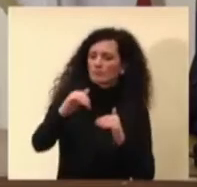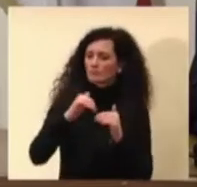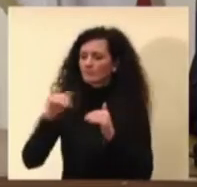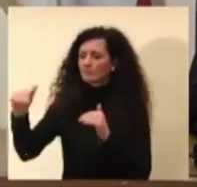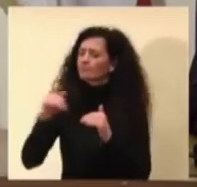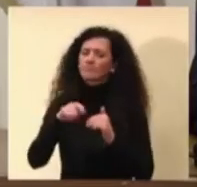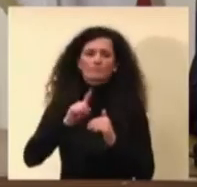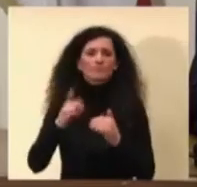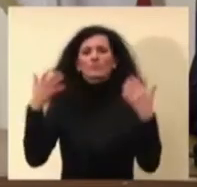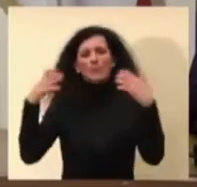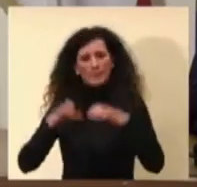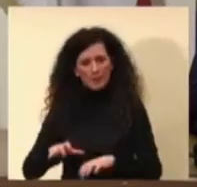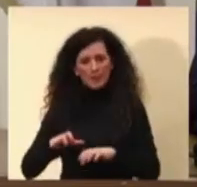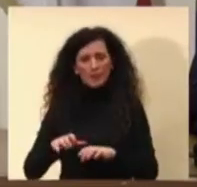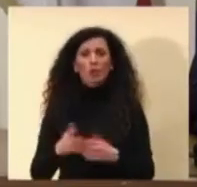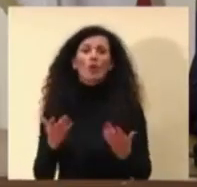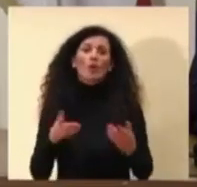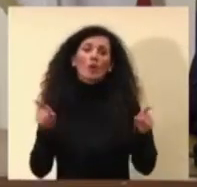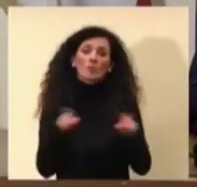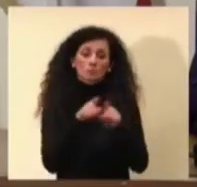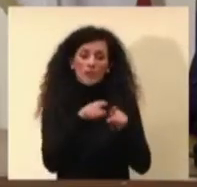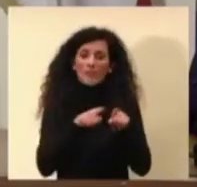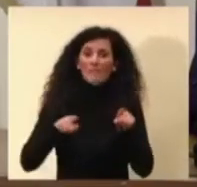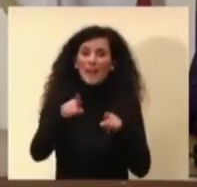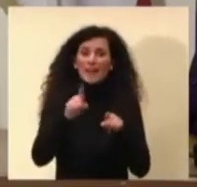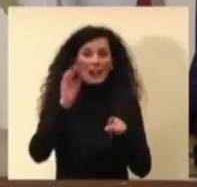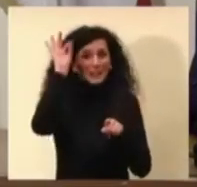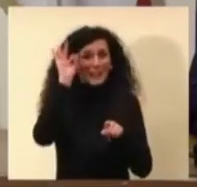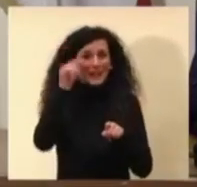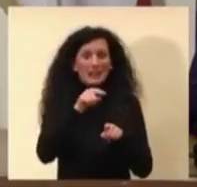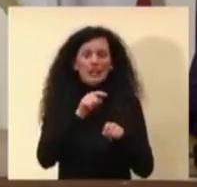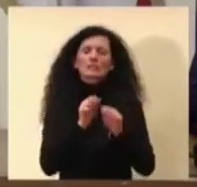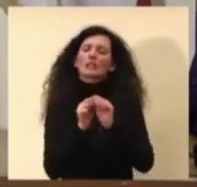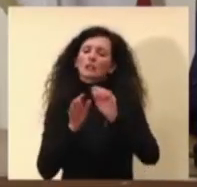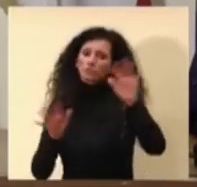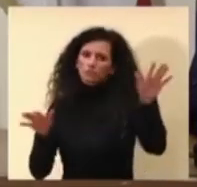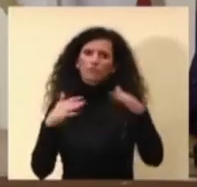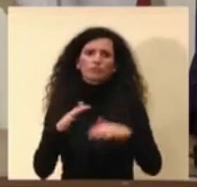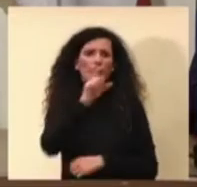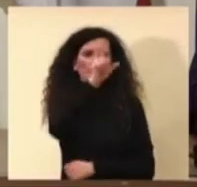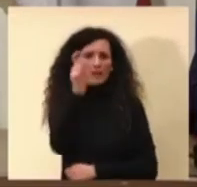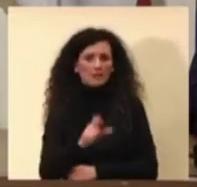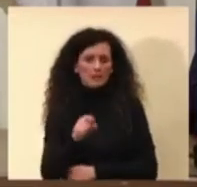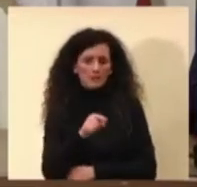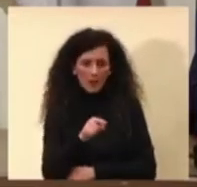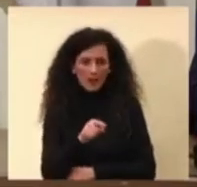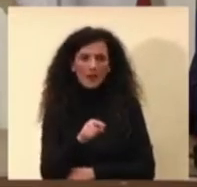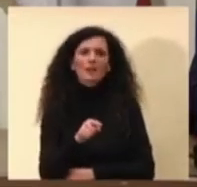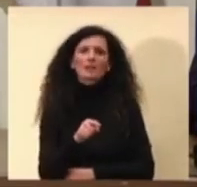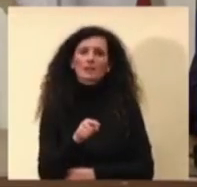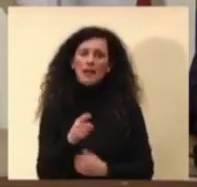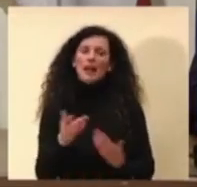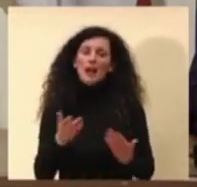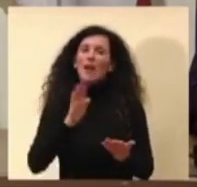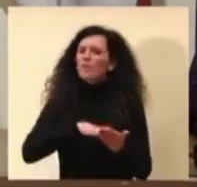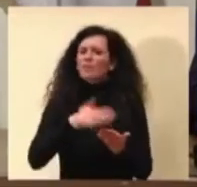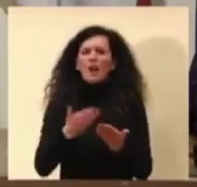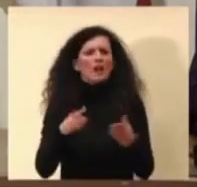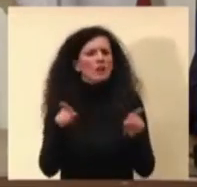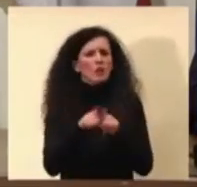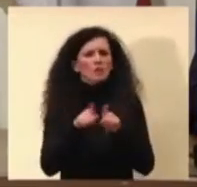Per quanto riguarda la variante inglese, è così diffusa sul territorio nazionale, valgono le misure